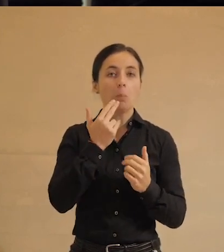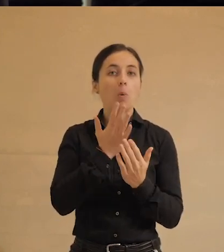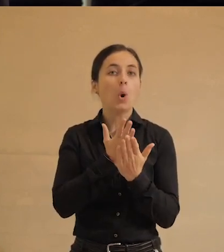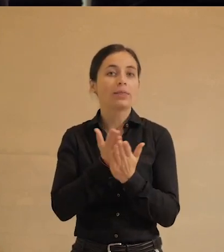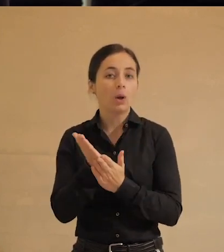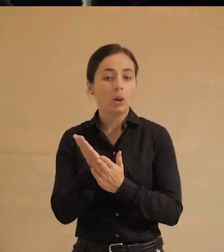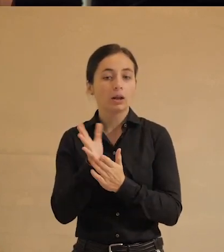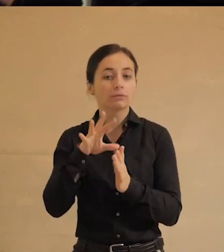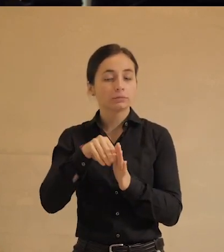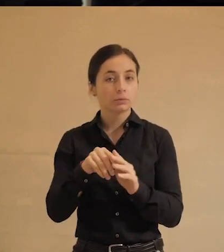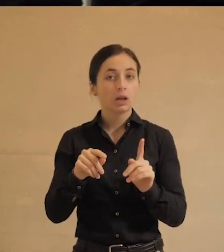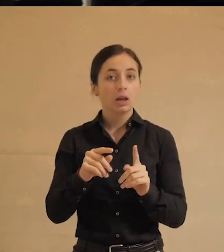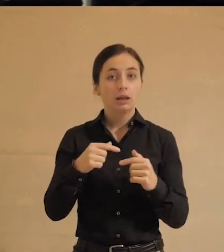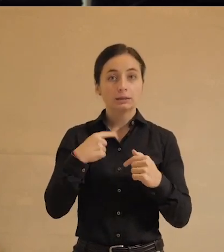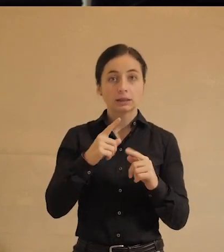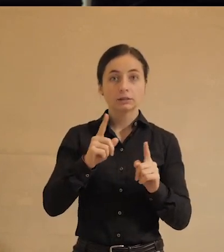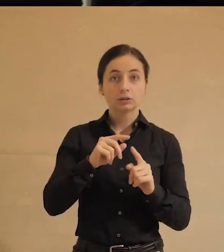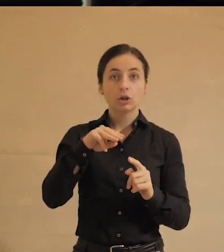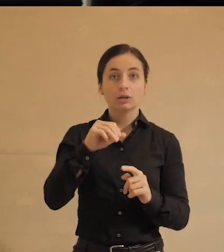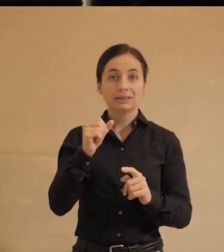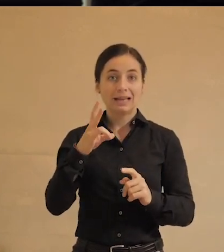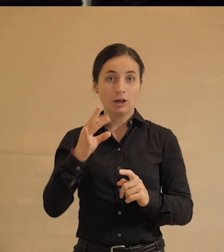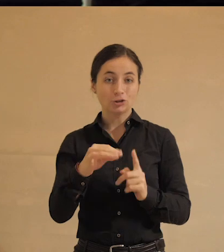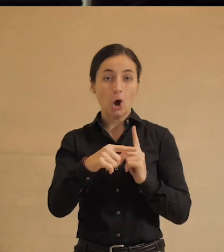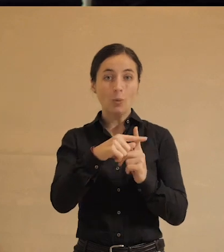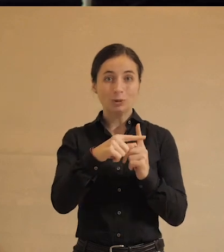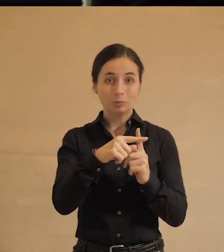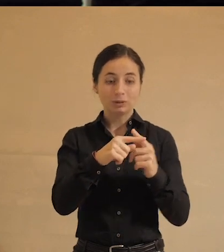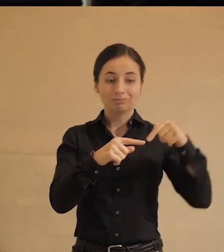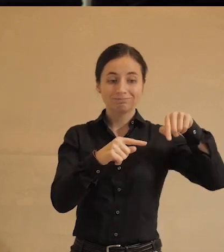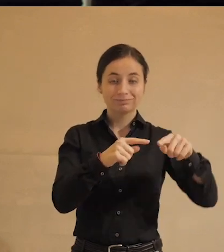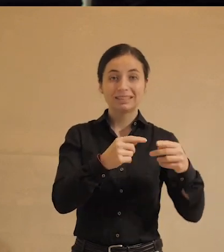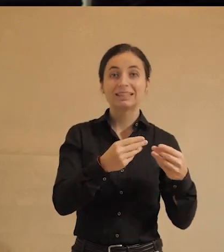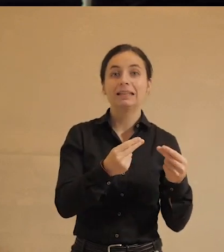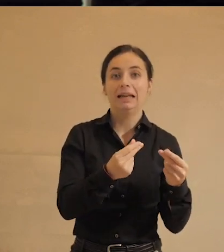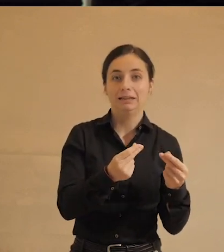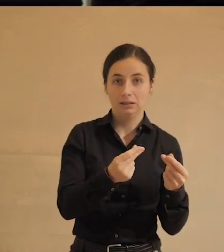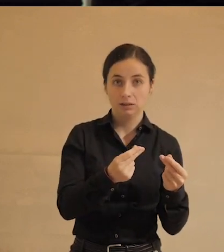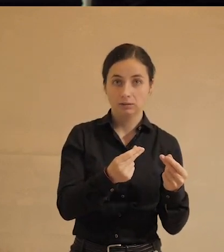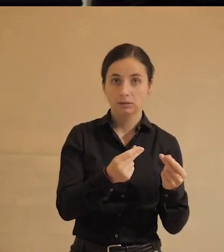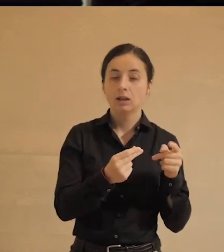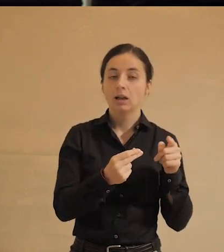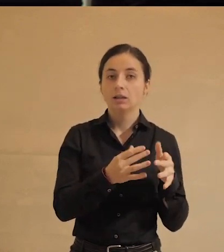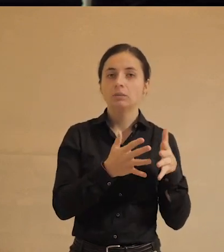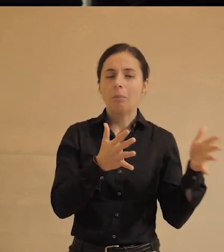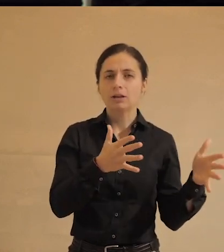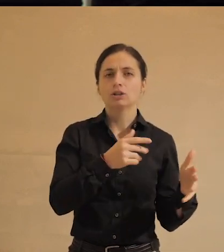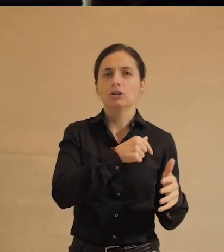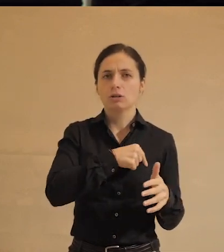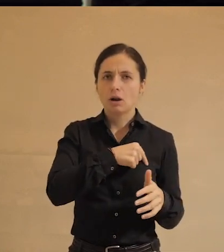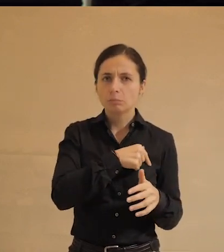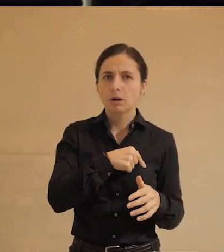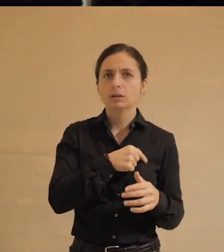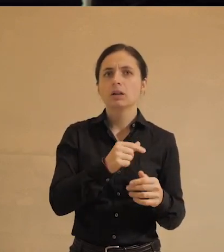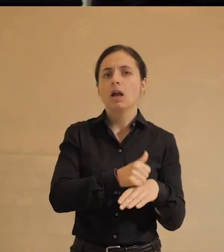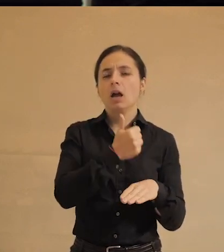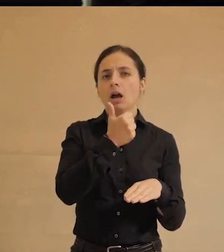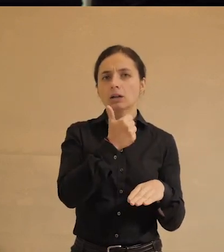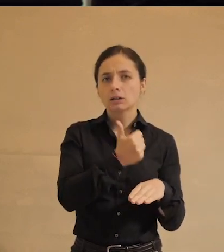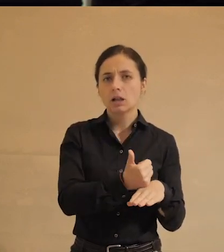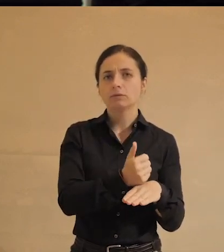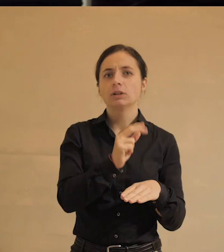тут состоит вот в чем. Я сказала, что за технооптимистами стоят деньги. Это большие компании, главные